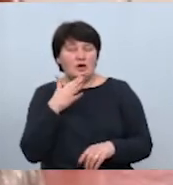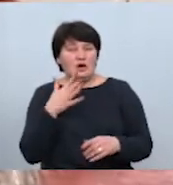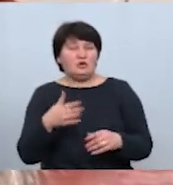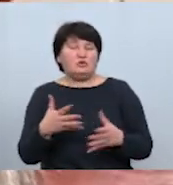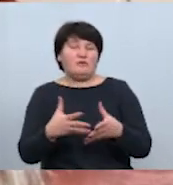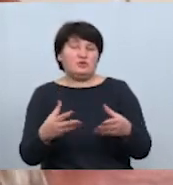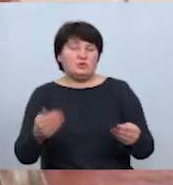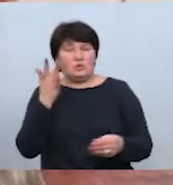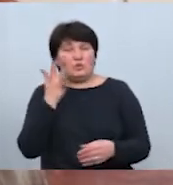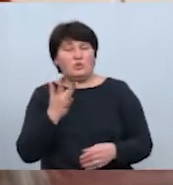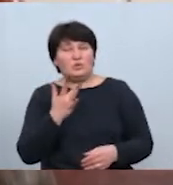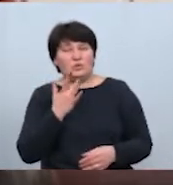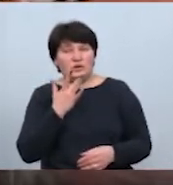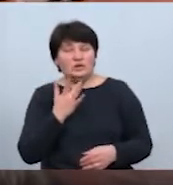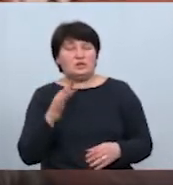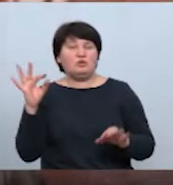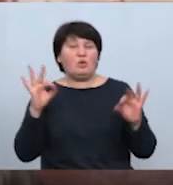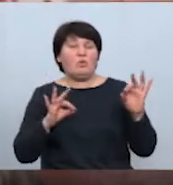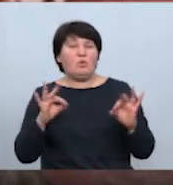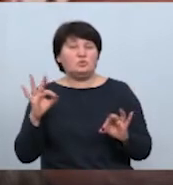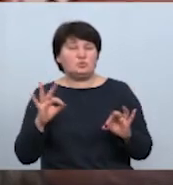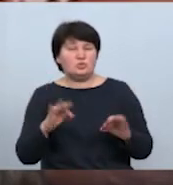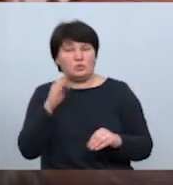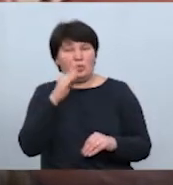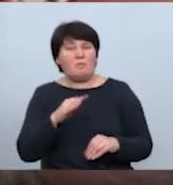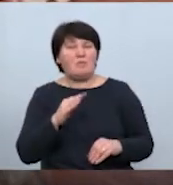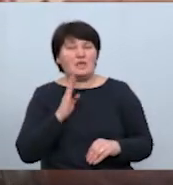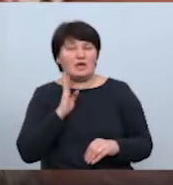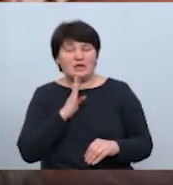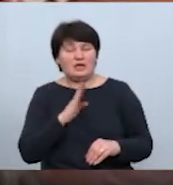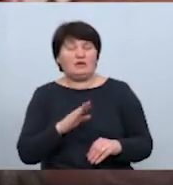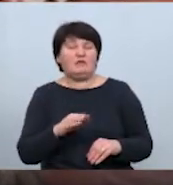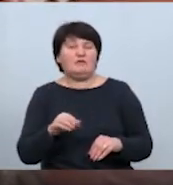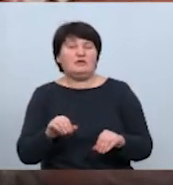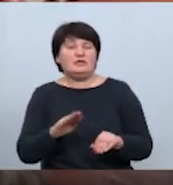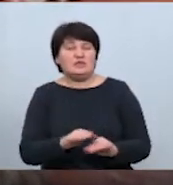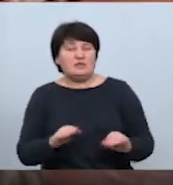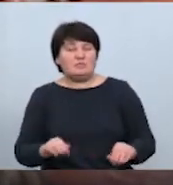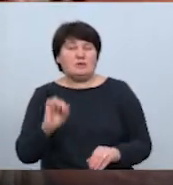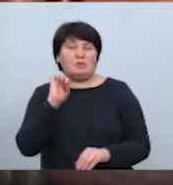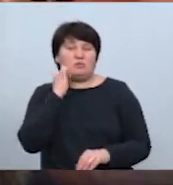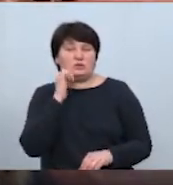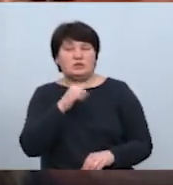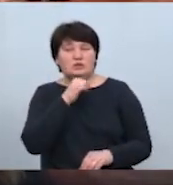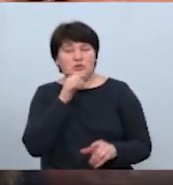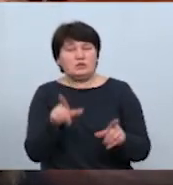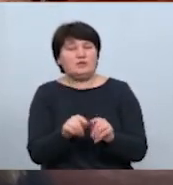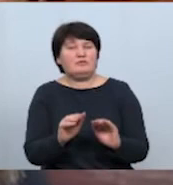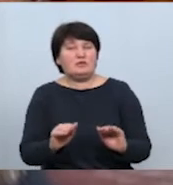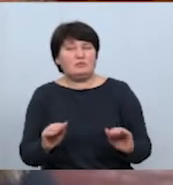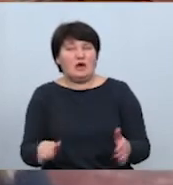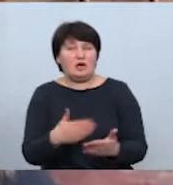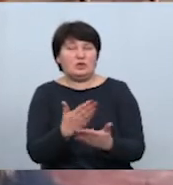осінню батьків з дітьми, бабусі, дідусі з дітьми. Але такого